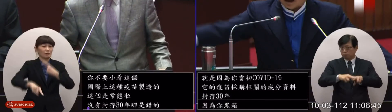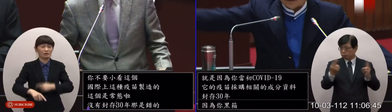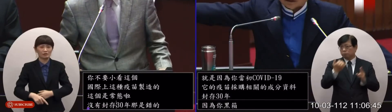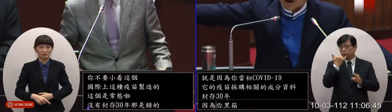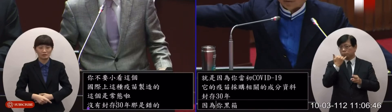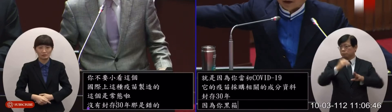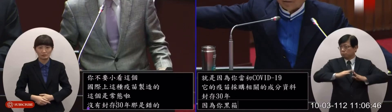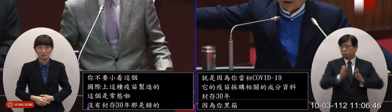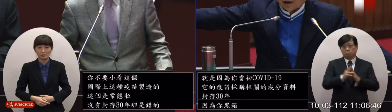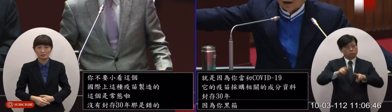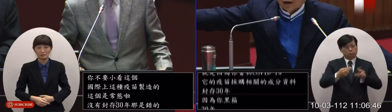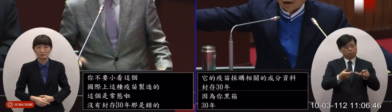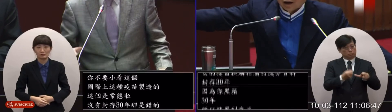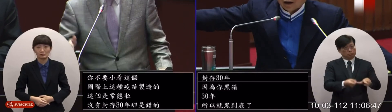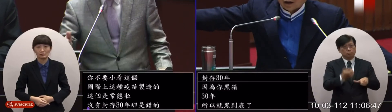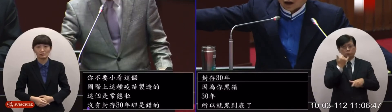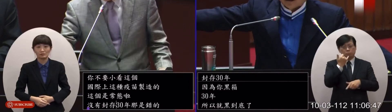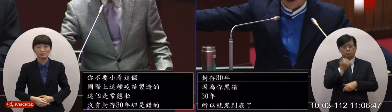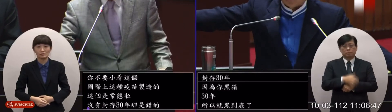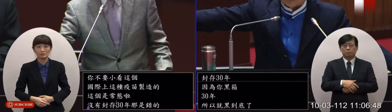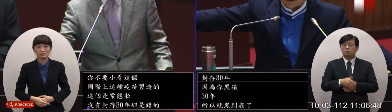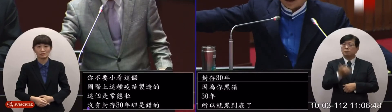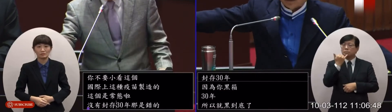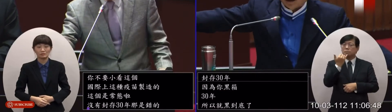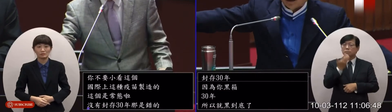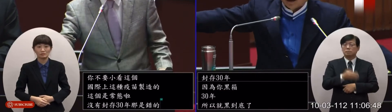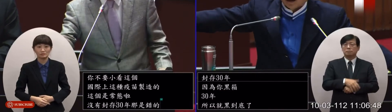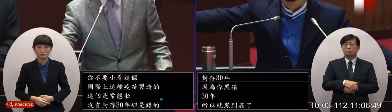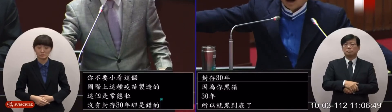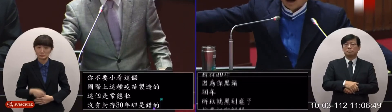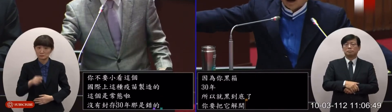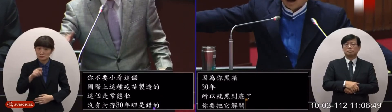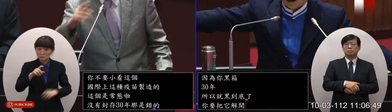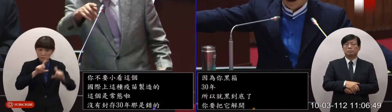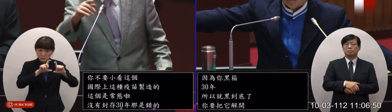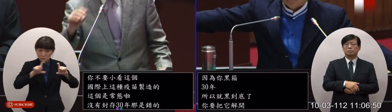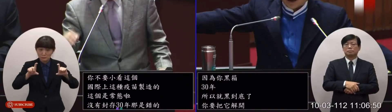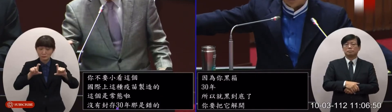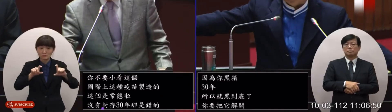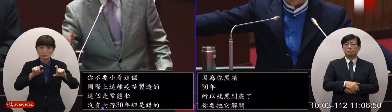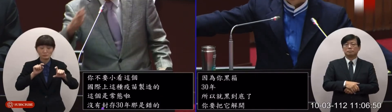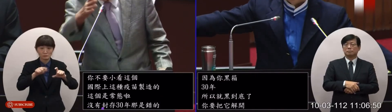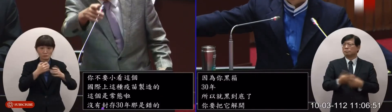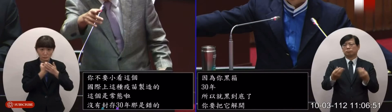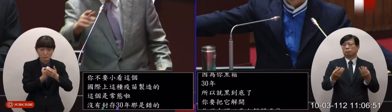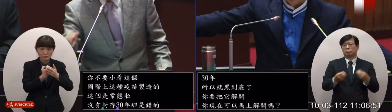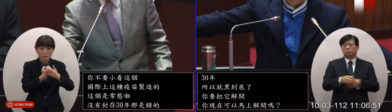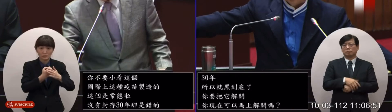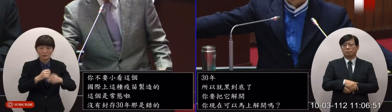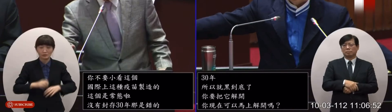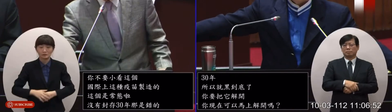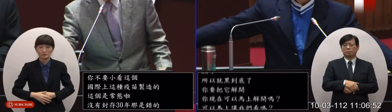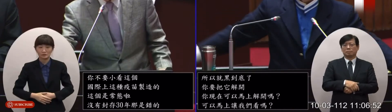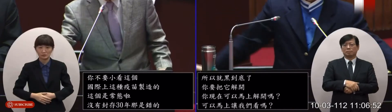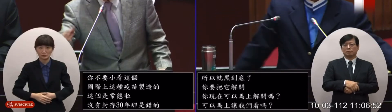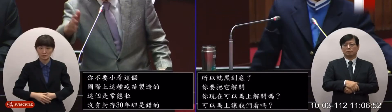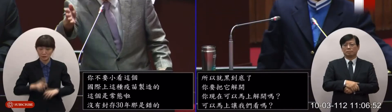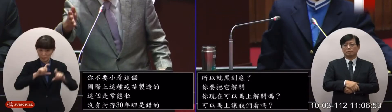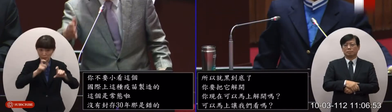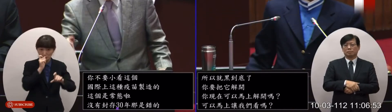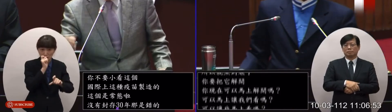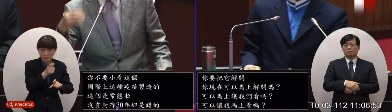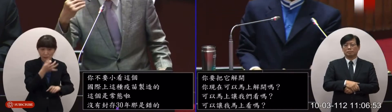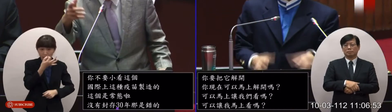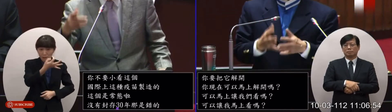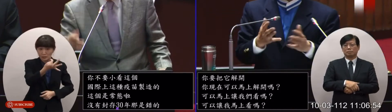可以馬上讓我們看嗎可以讓我們馬上看他還是有這樣沒有啊他的採購價格